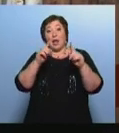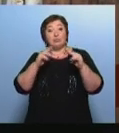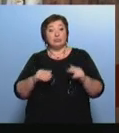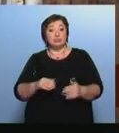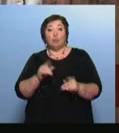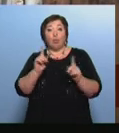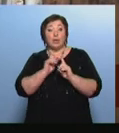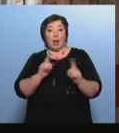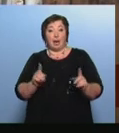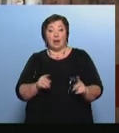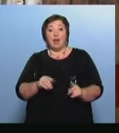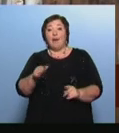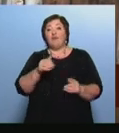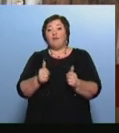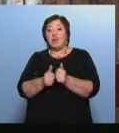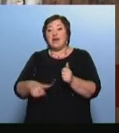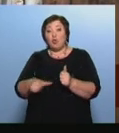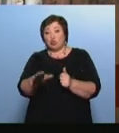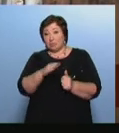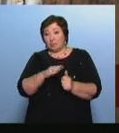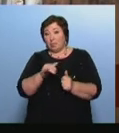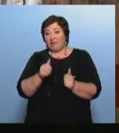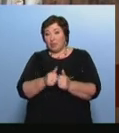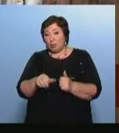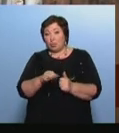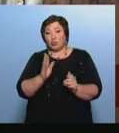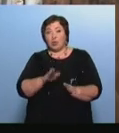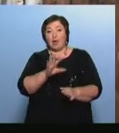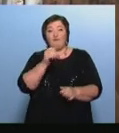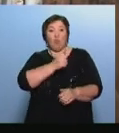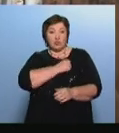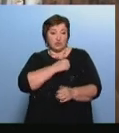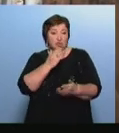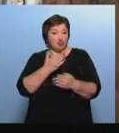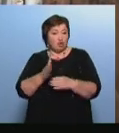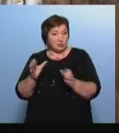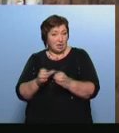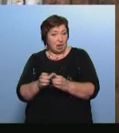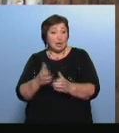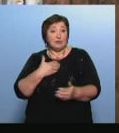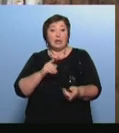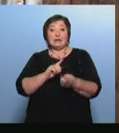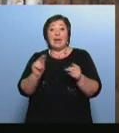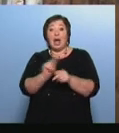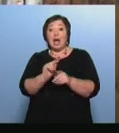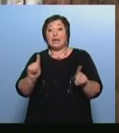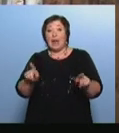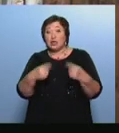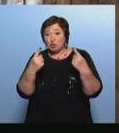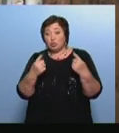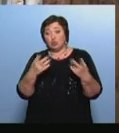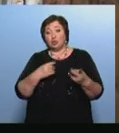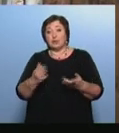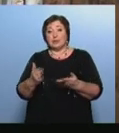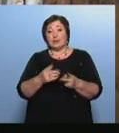Приворском федеральном округе Такие тренажеры можно встретить только в воинских частях Сегодня на его реконструкцию, реставрацию нужно собрать